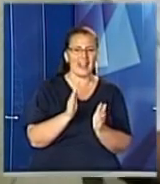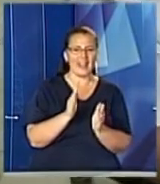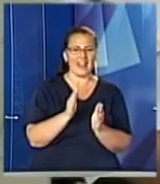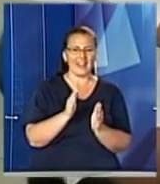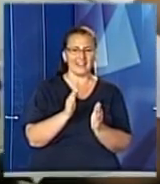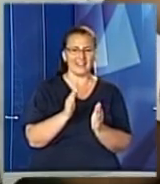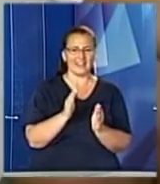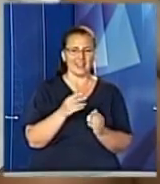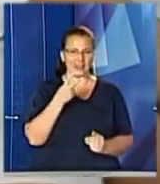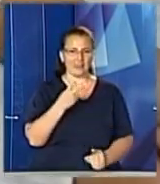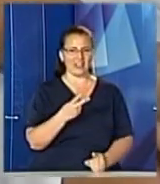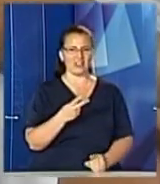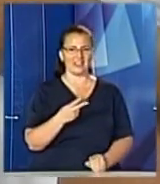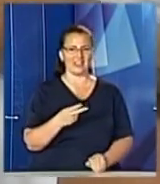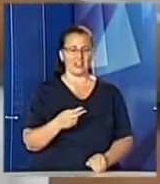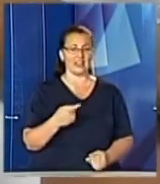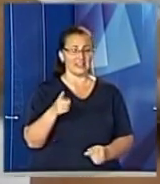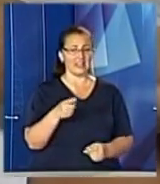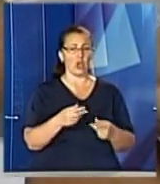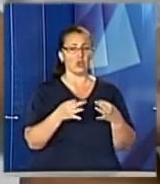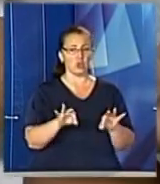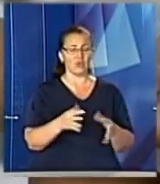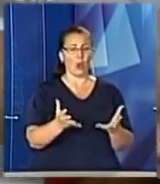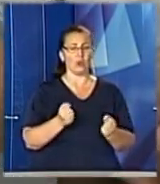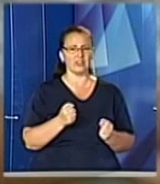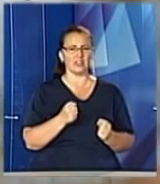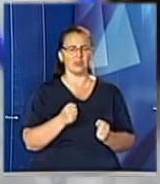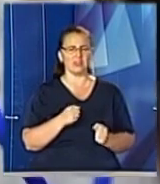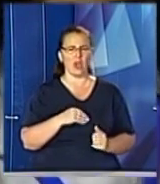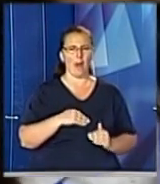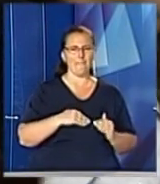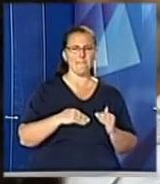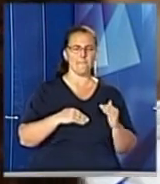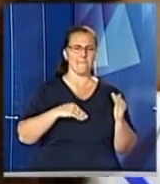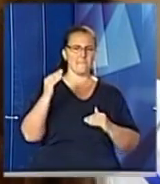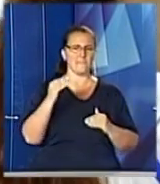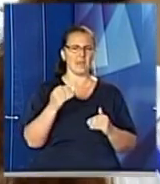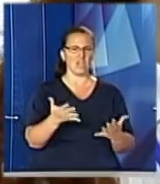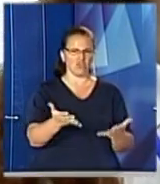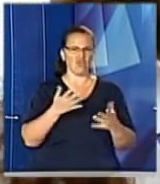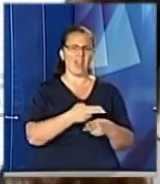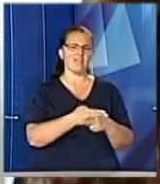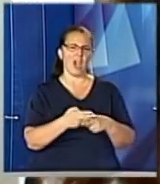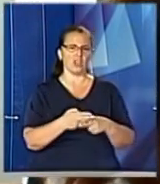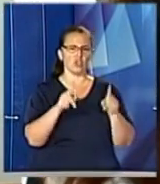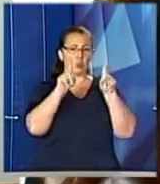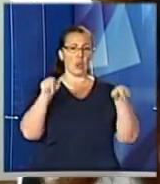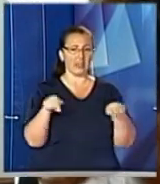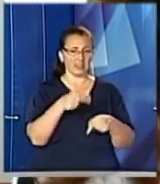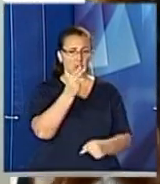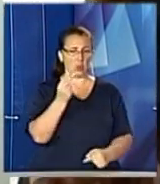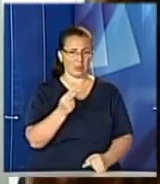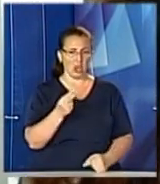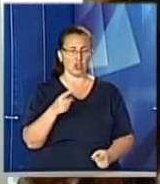Ось, бачите? Він дозволить отримати максимально якостну картинку, зображення, що дозволить